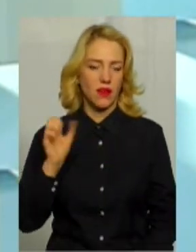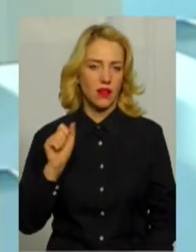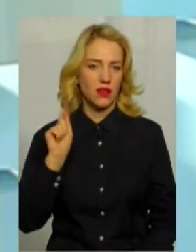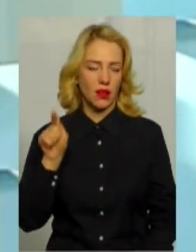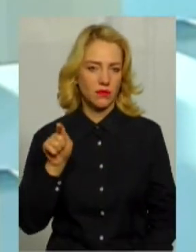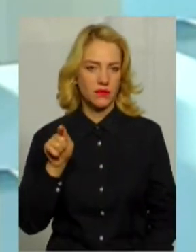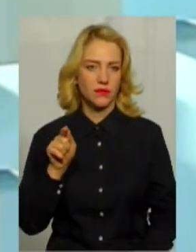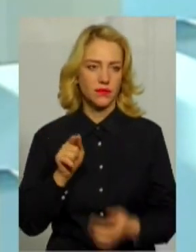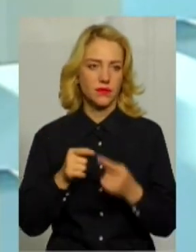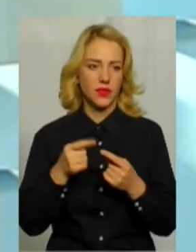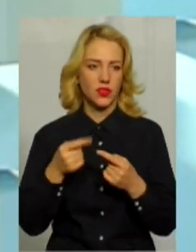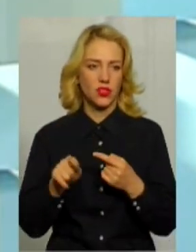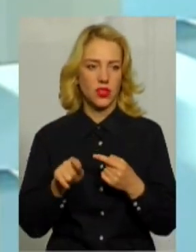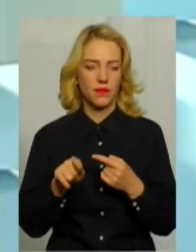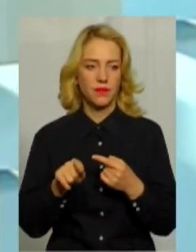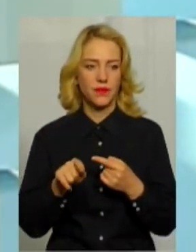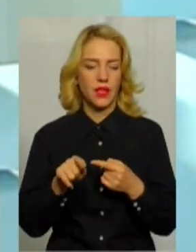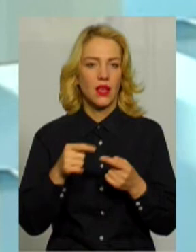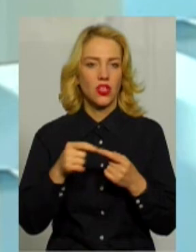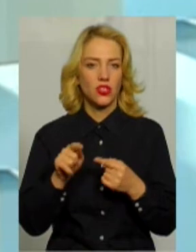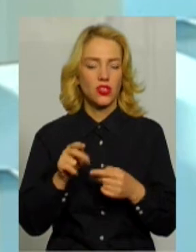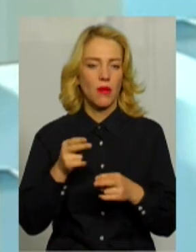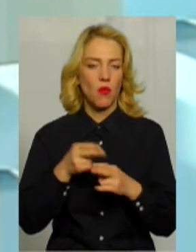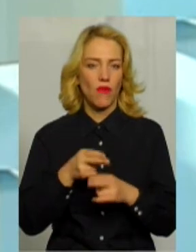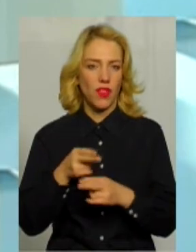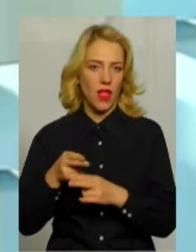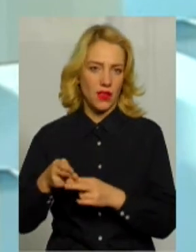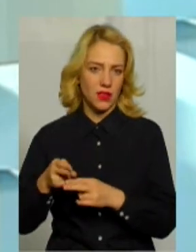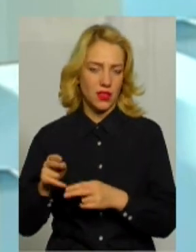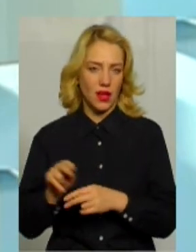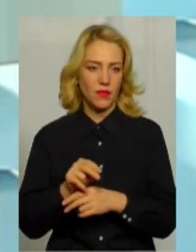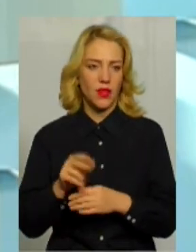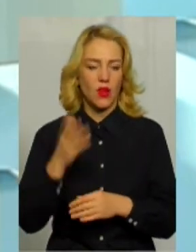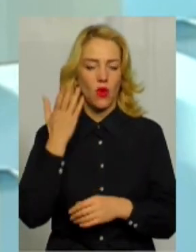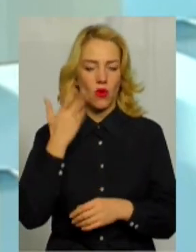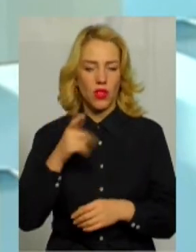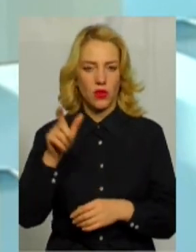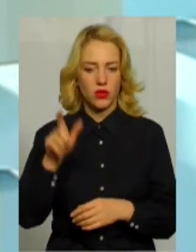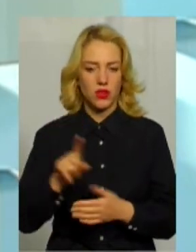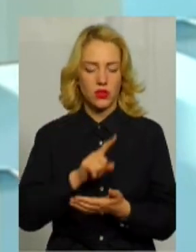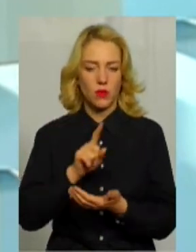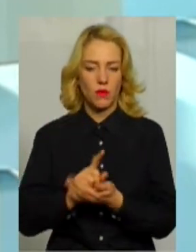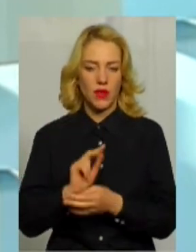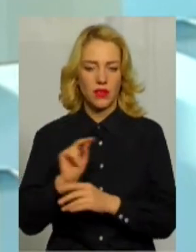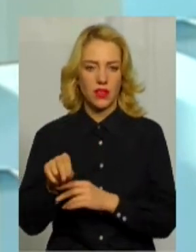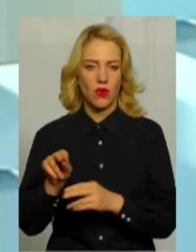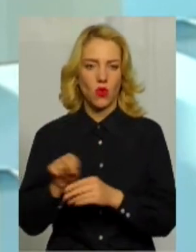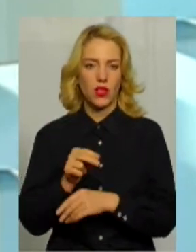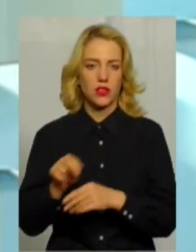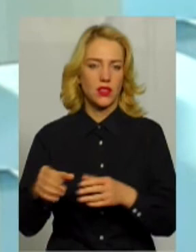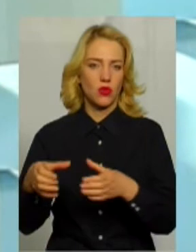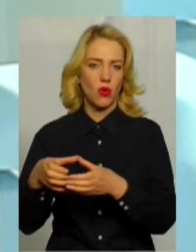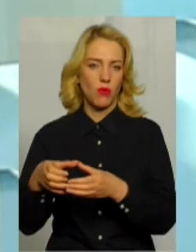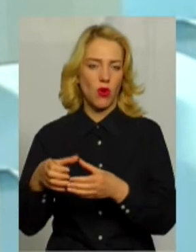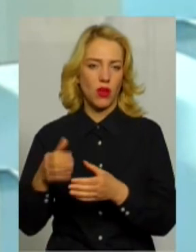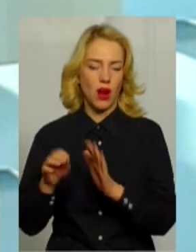інша профілактика, саме коли кривдник зобов'язаний пройти оцю корекційну програму. І в